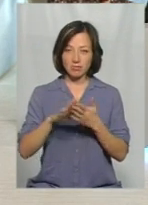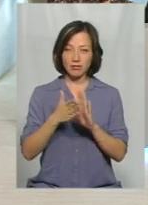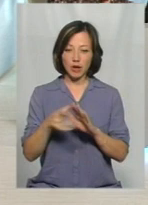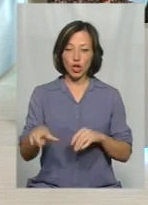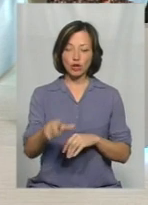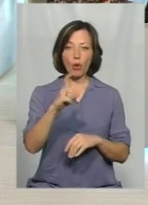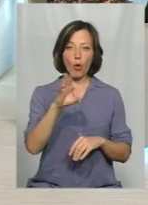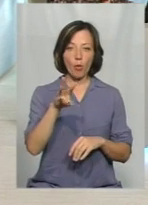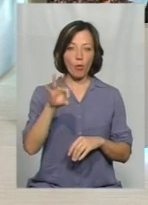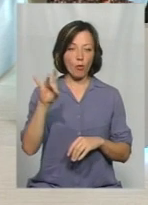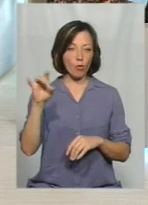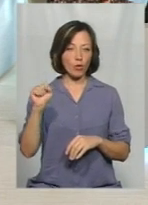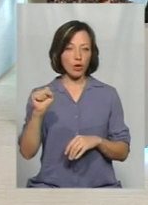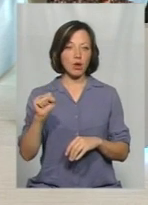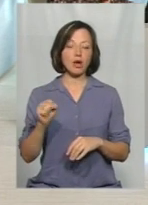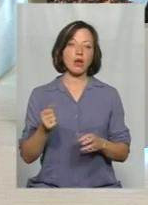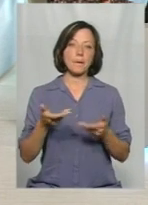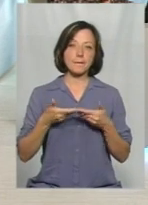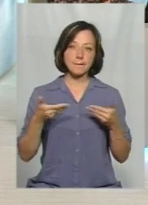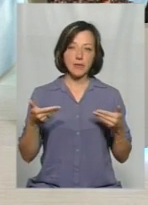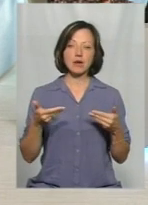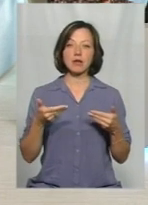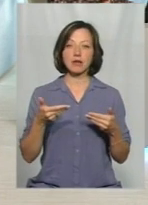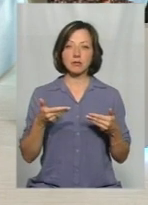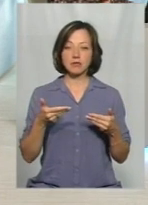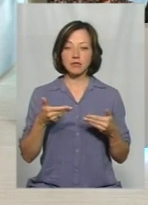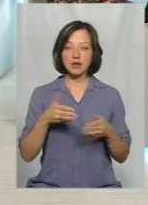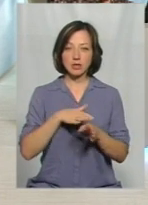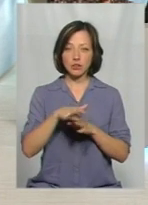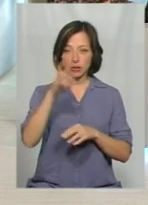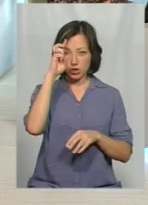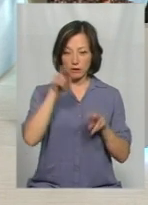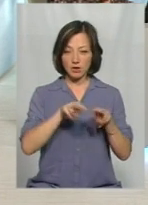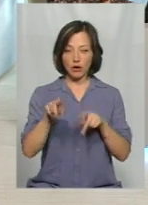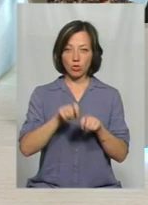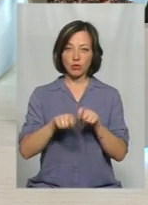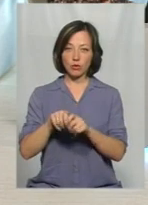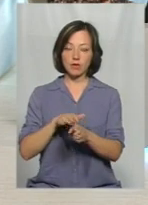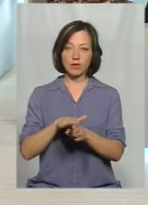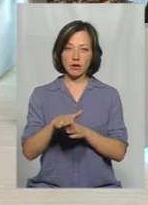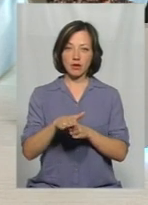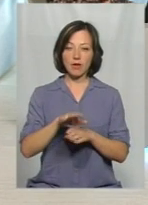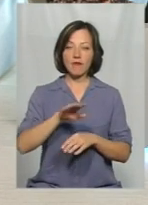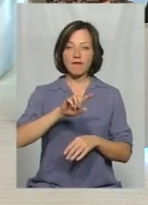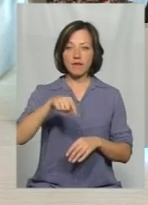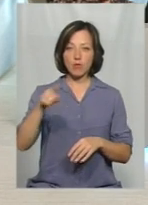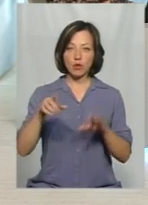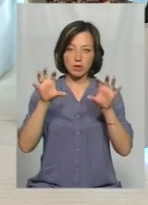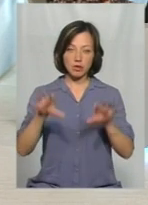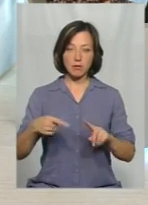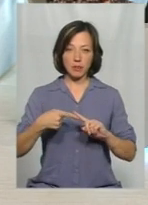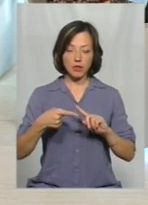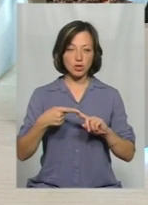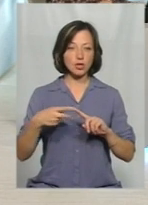ми в силу наших понуважень здійснюємо державний нагляд контролю за дотриманням вимог предохоронного законодавства, це перше.